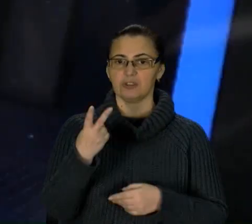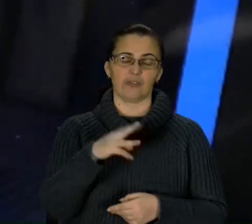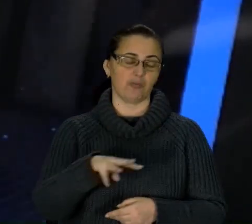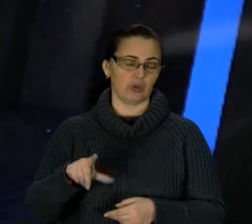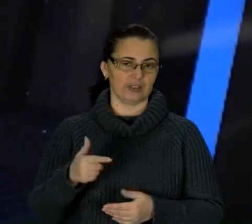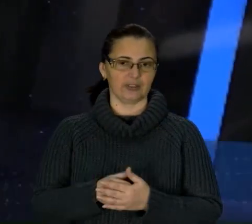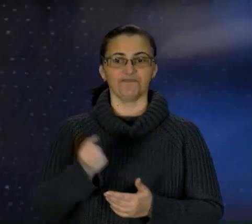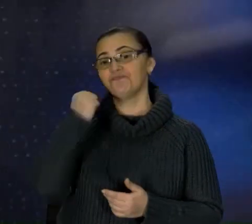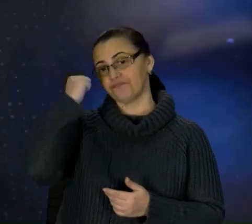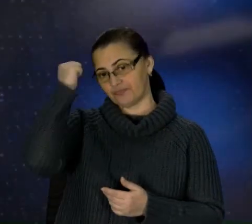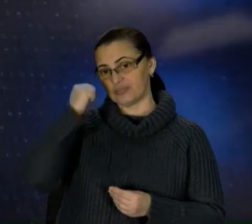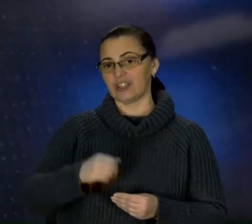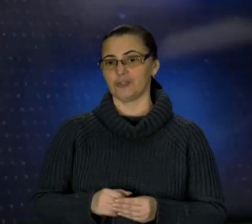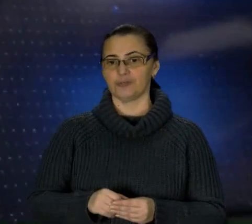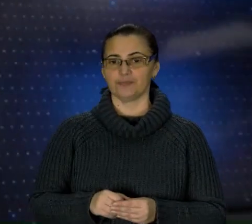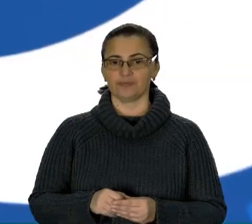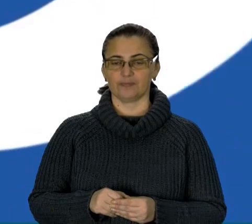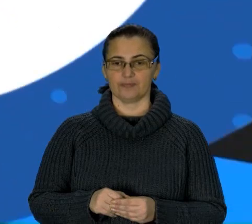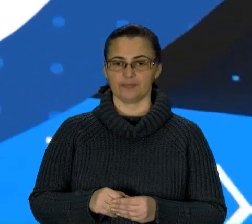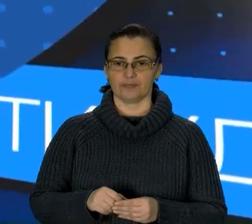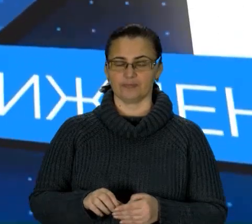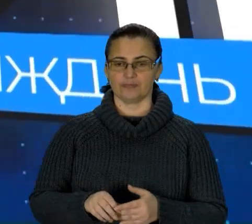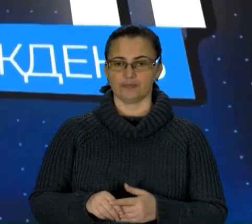розмову, дякую, що знайшли для нас час, а ми продовжимо.